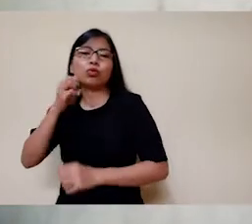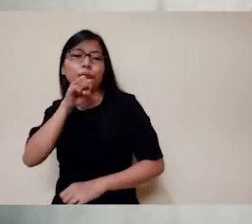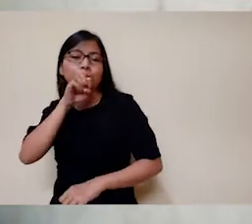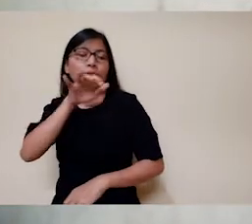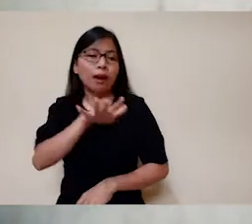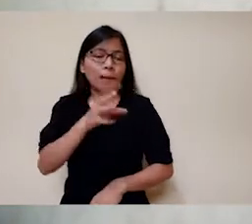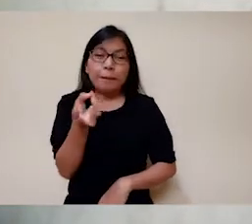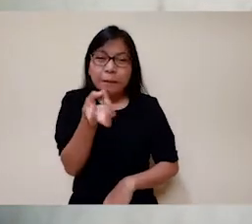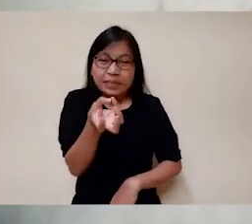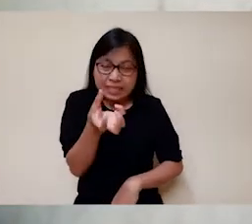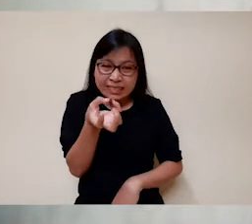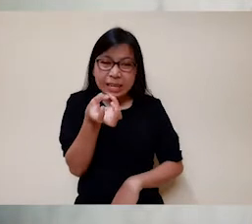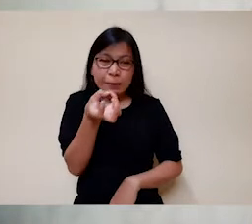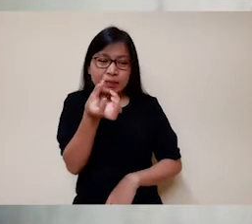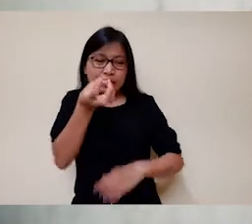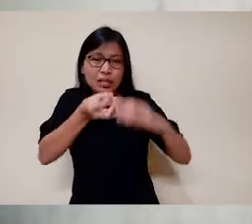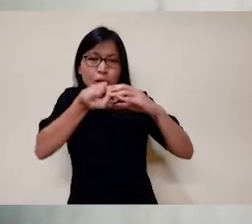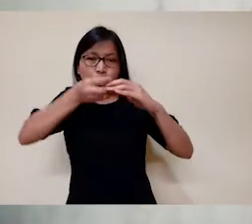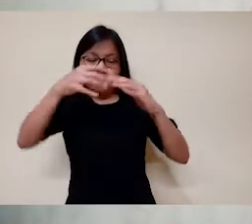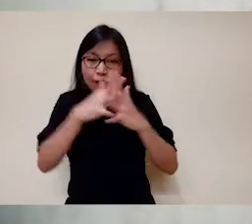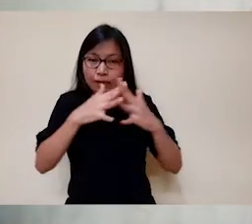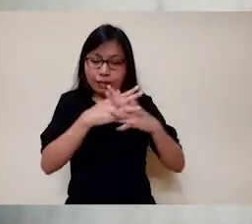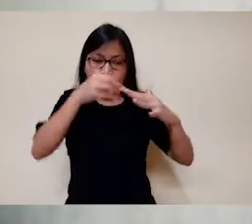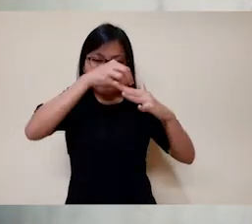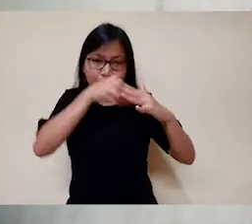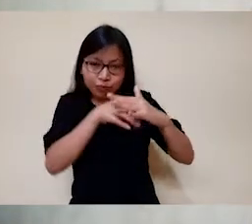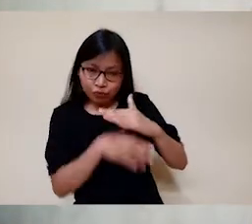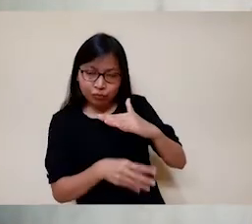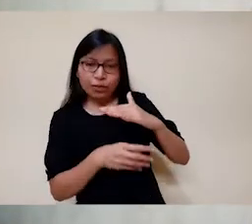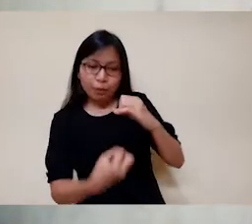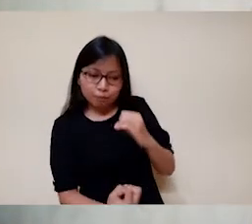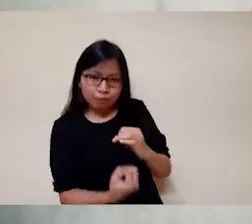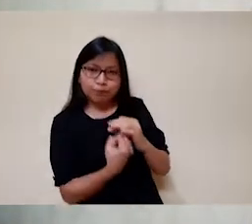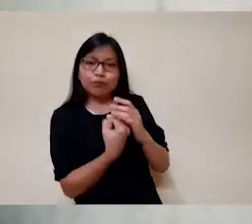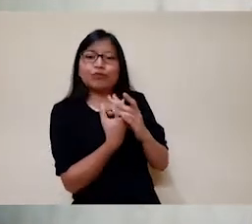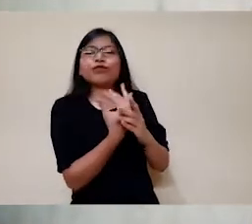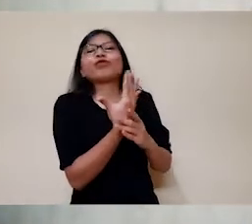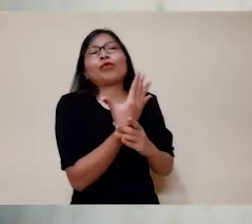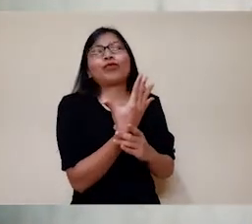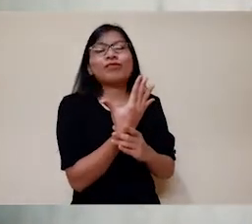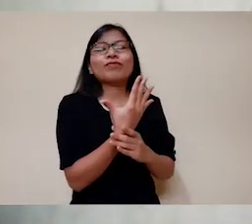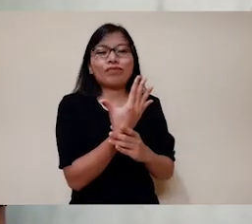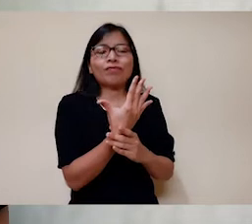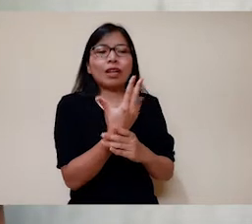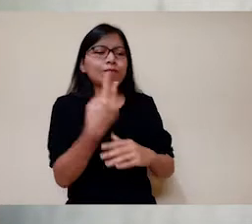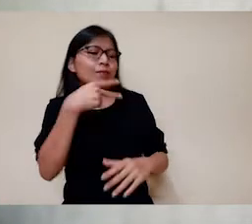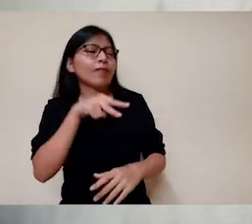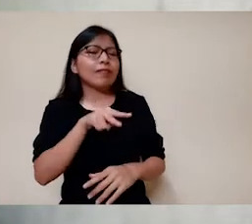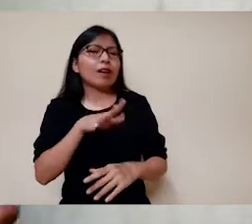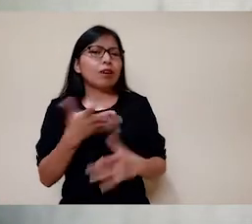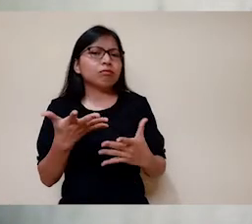dia akan menjadi menghasilkan buah. Lihatlah bagaimana kematian menjadi berkat.